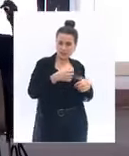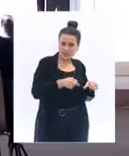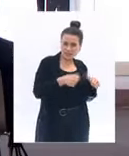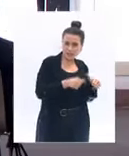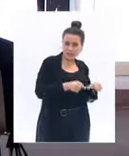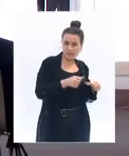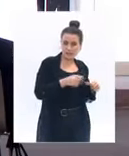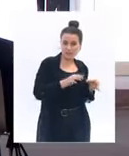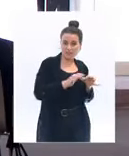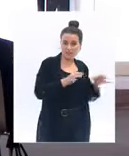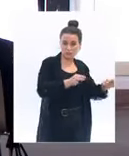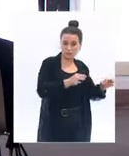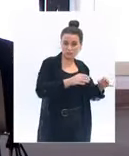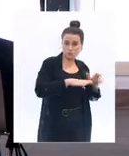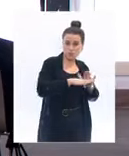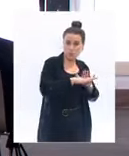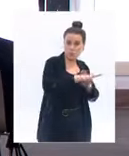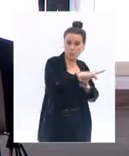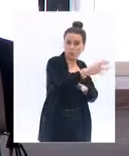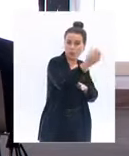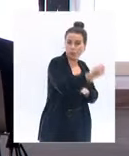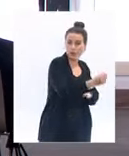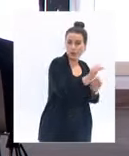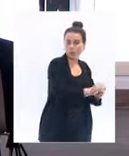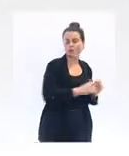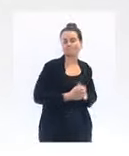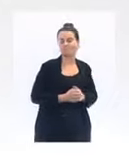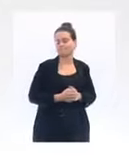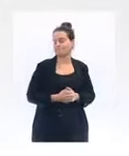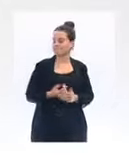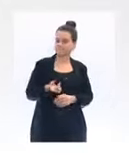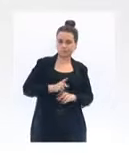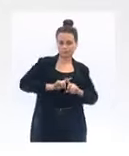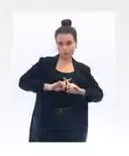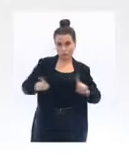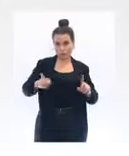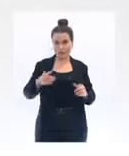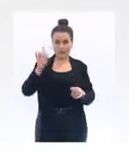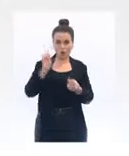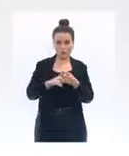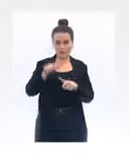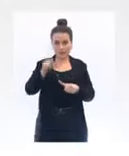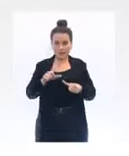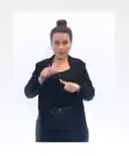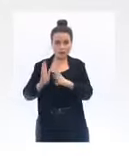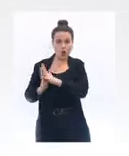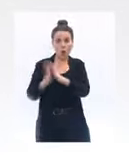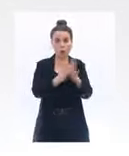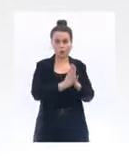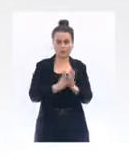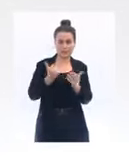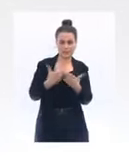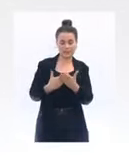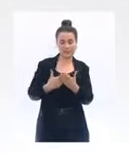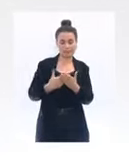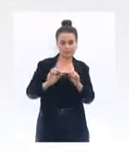? Alors, non. Tout l'enjeu,'est le brassage, c'est-à-dire le nombre de rencontres. Je rappelle très brièvement trois paramètres dans une